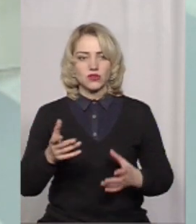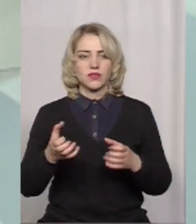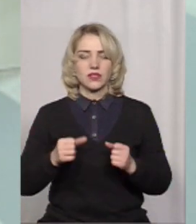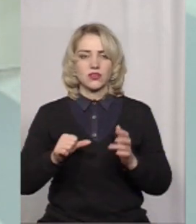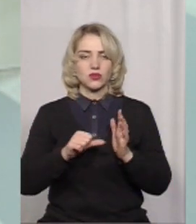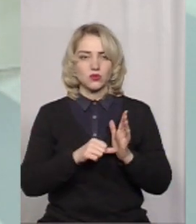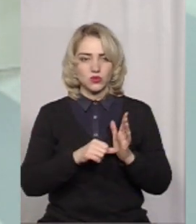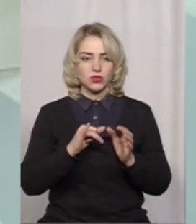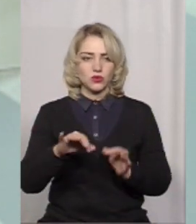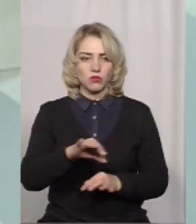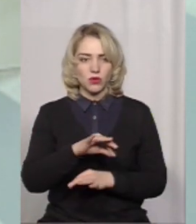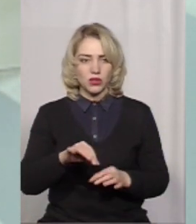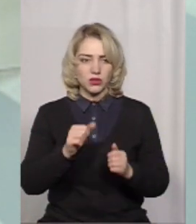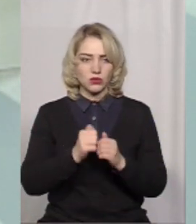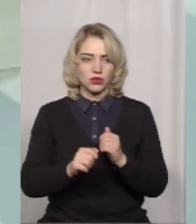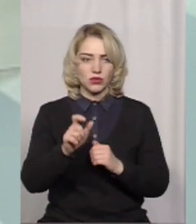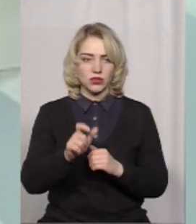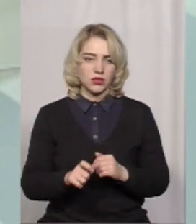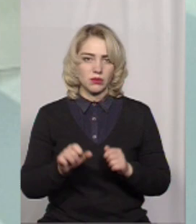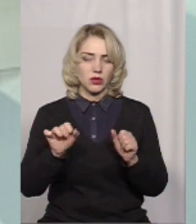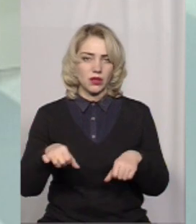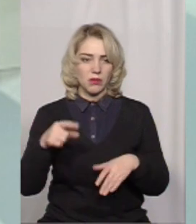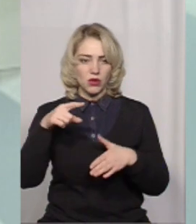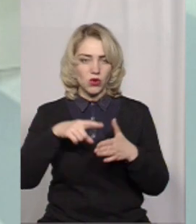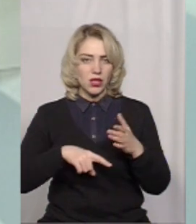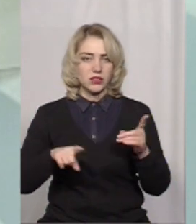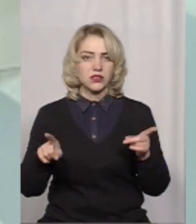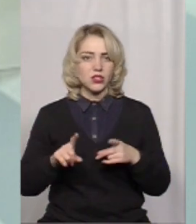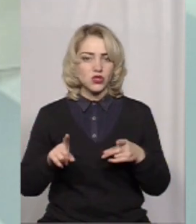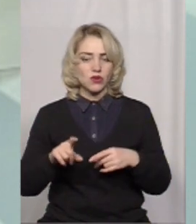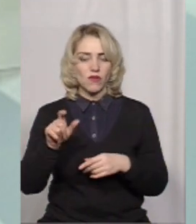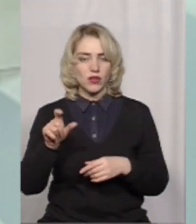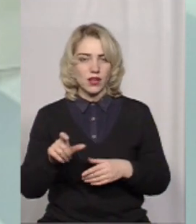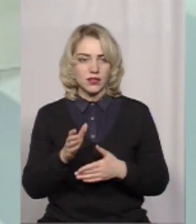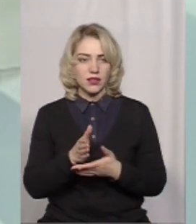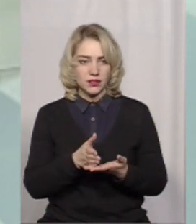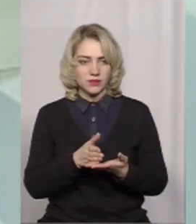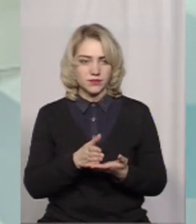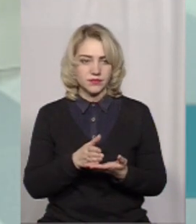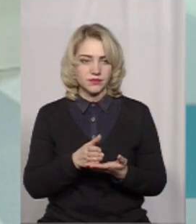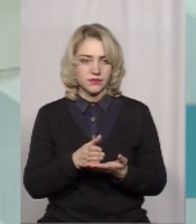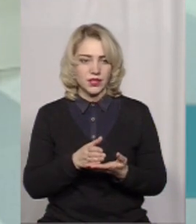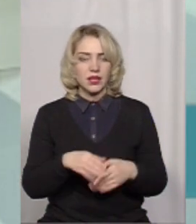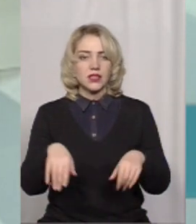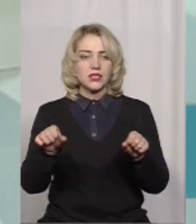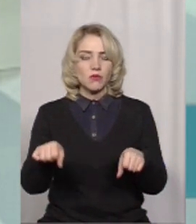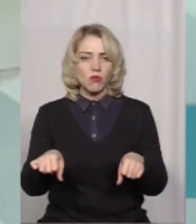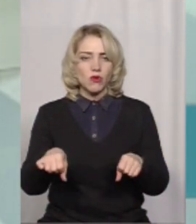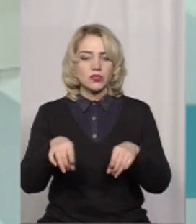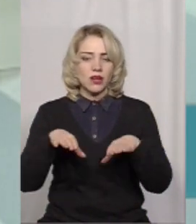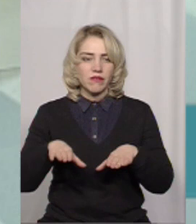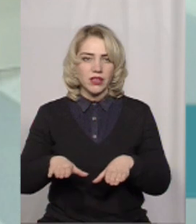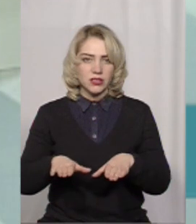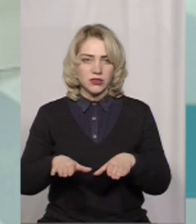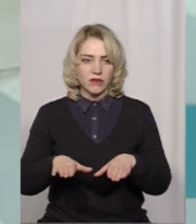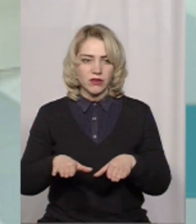участь в проєкті, кожна людина могла переконатися, що вона є спроможною вирішувати